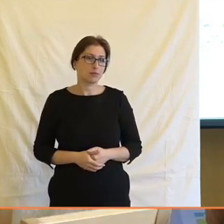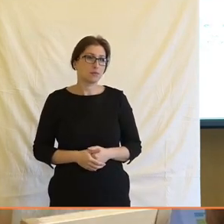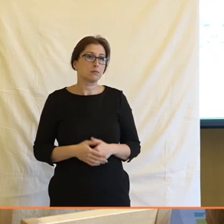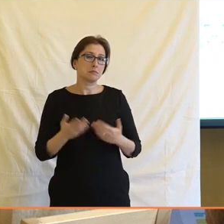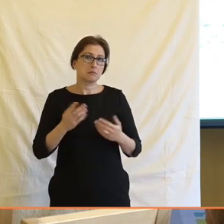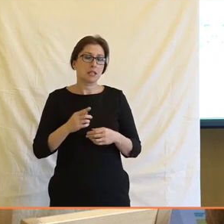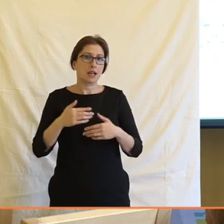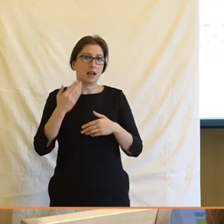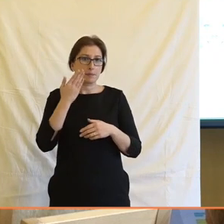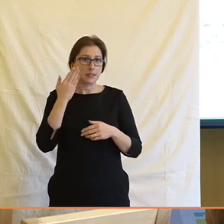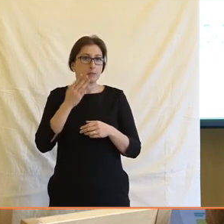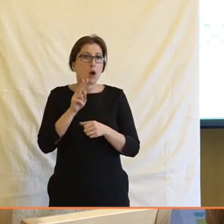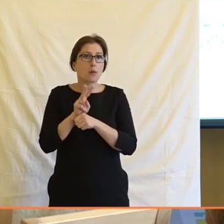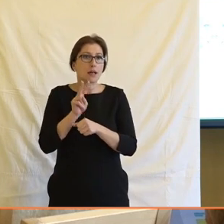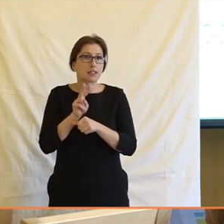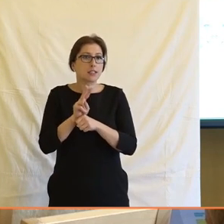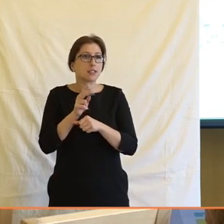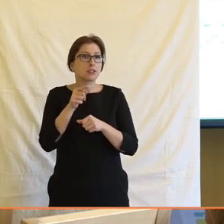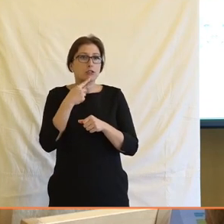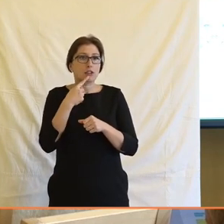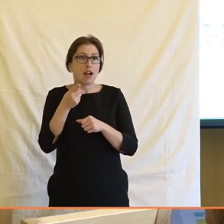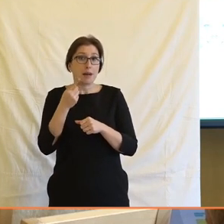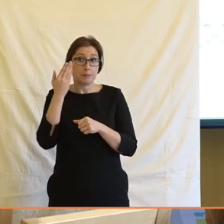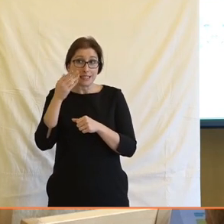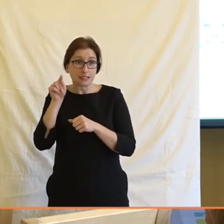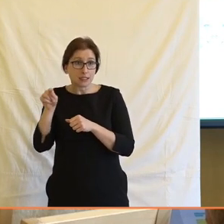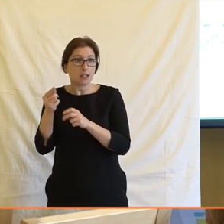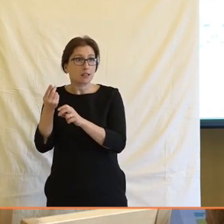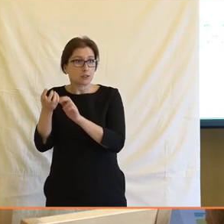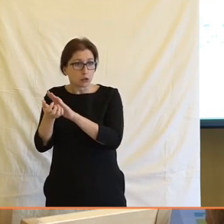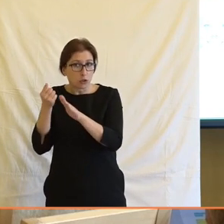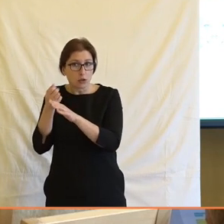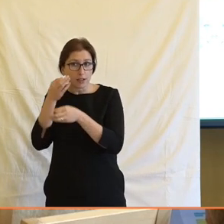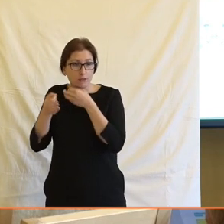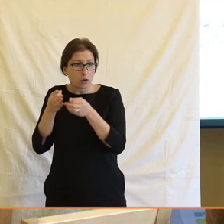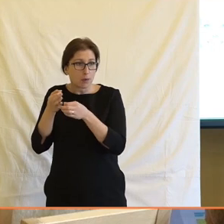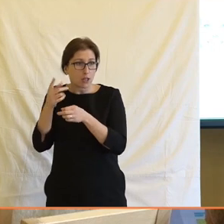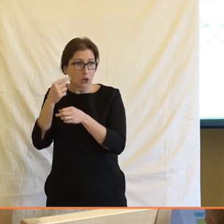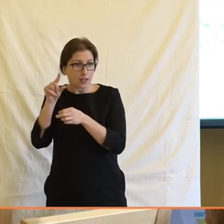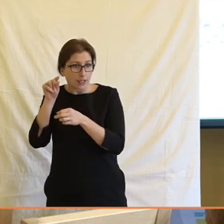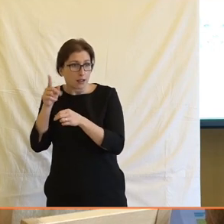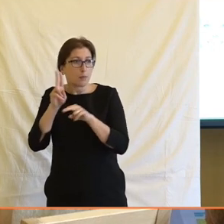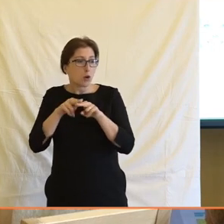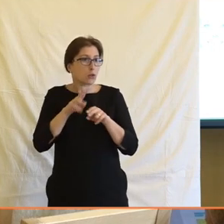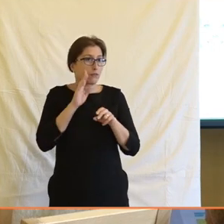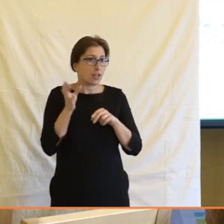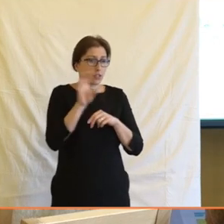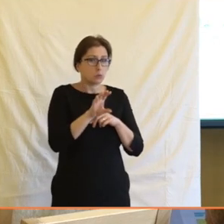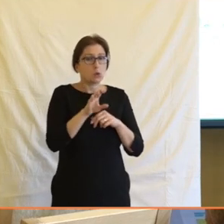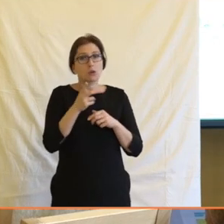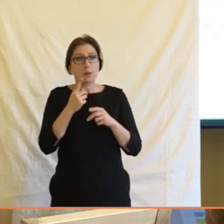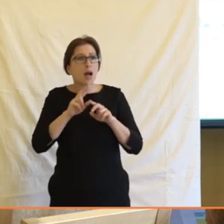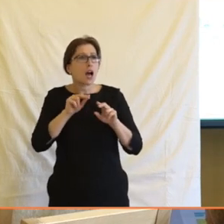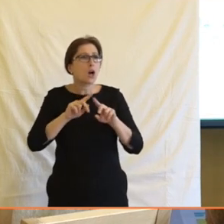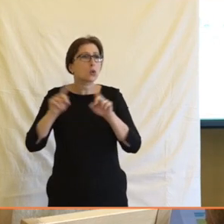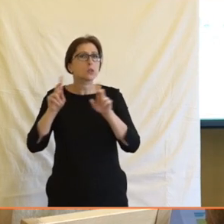Taky bych asi byl opatrnější s tímtohleto nějakým způsobem přeceňovat. Jasně, jsou novináři a jsou témata, který